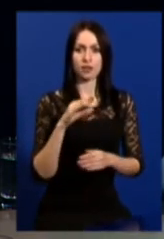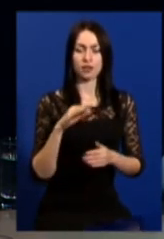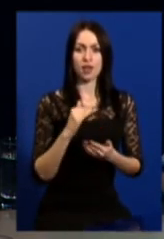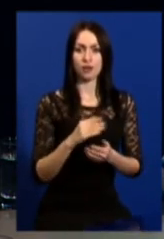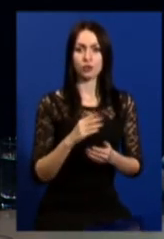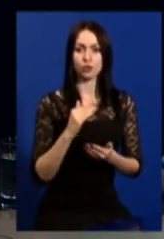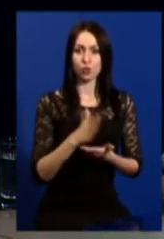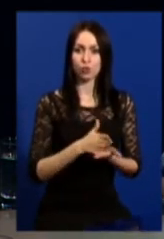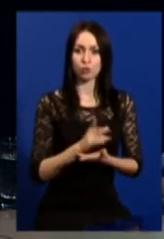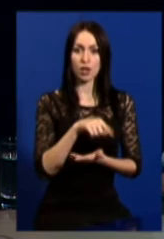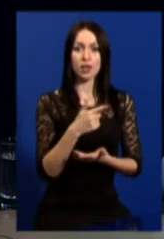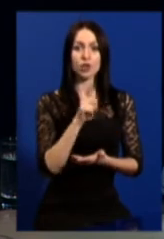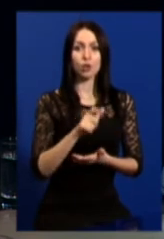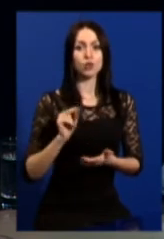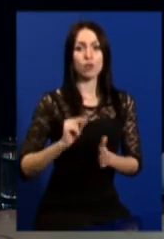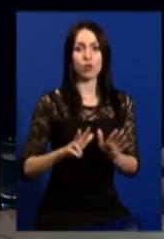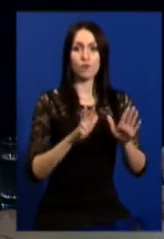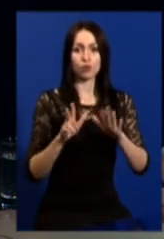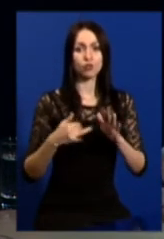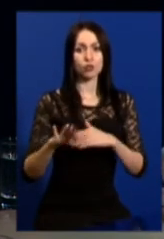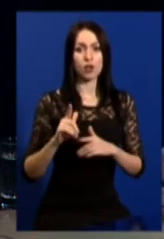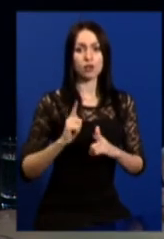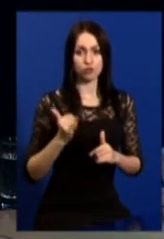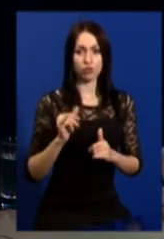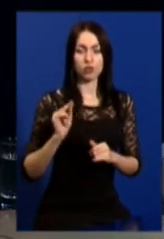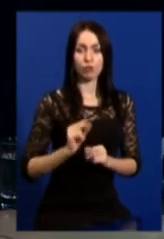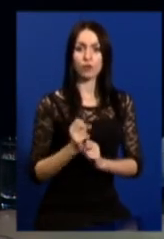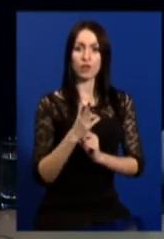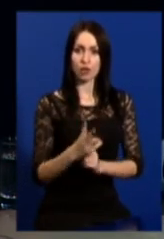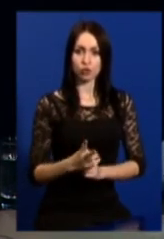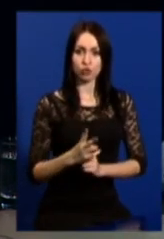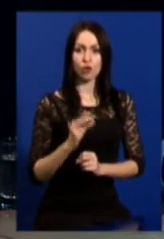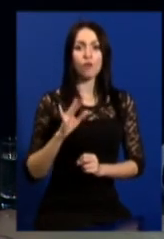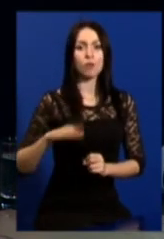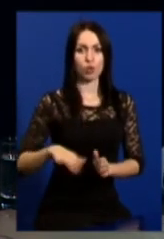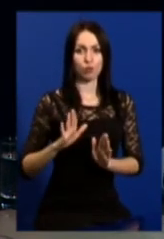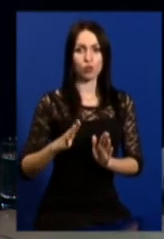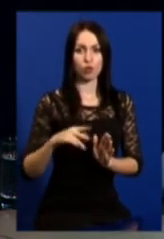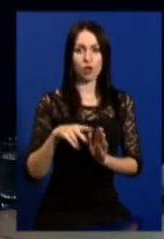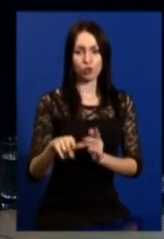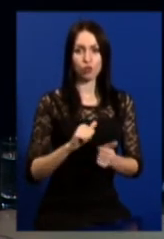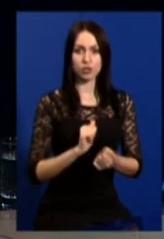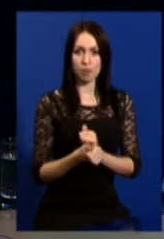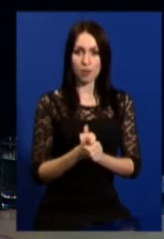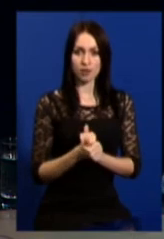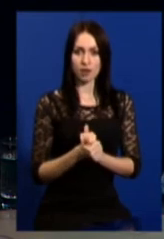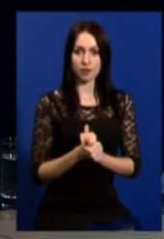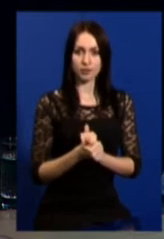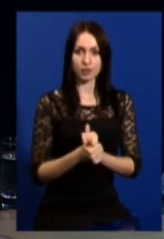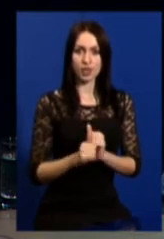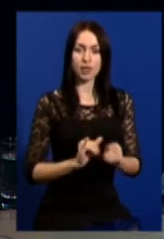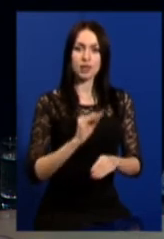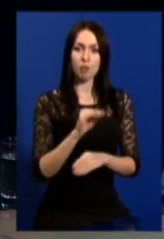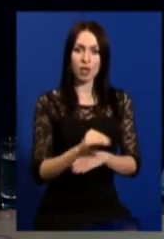Там, де люди працювали 8 годин і йшли відпочивати, вони працюють 12 і потім тільки йде з заміна. Виведені